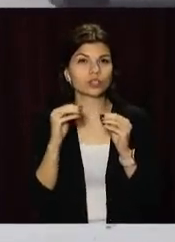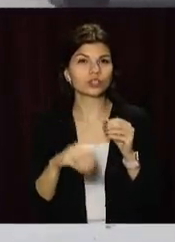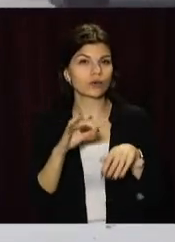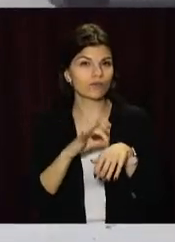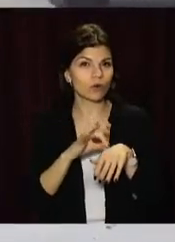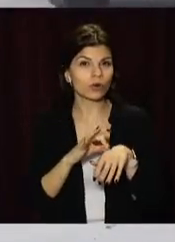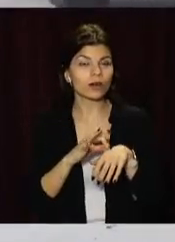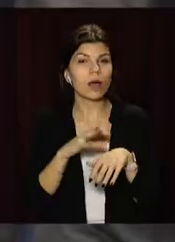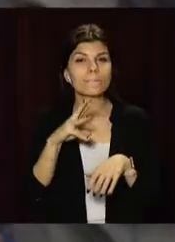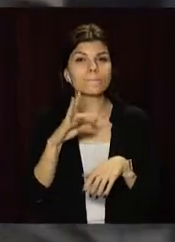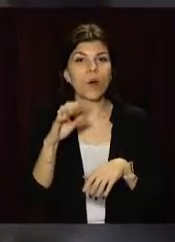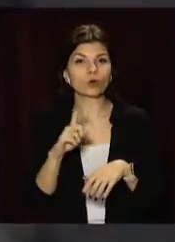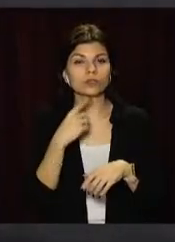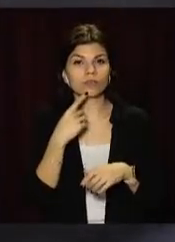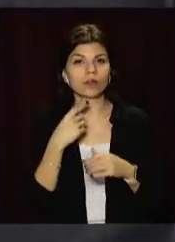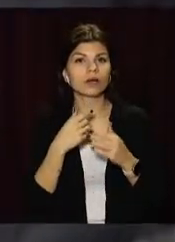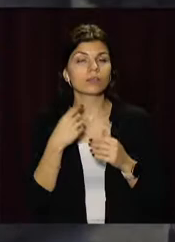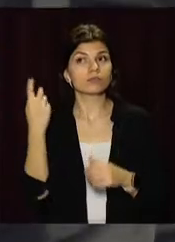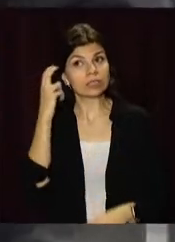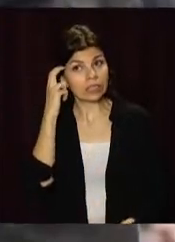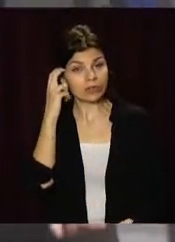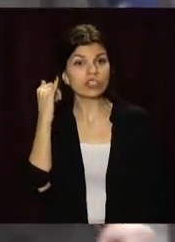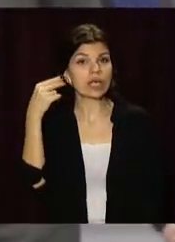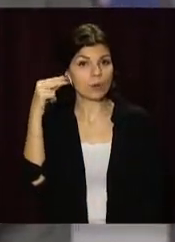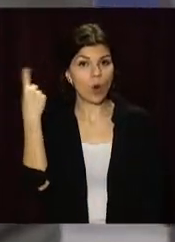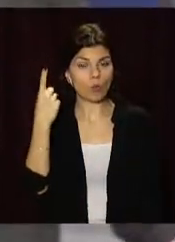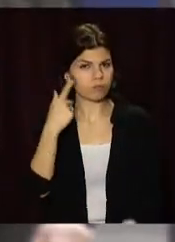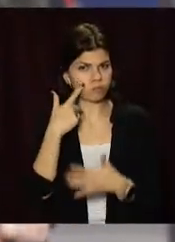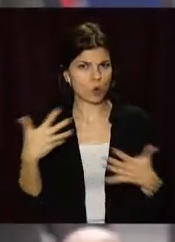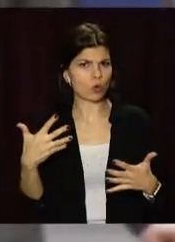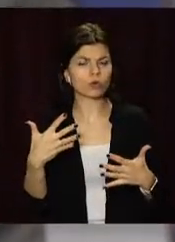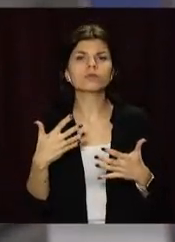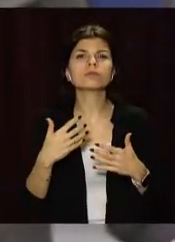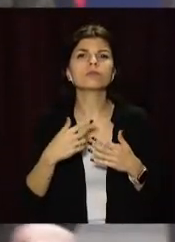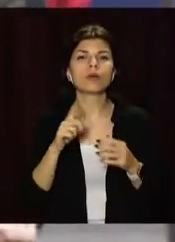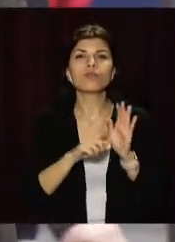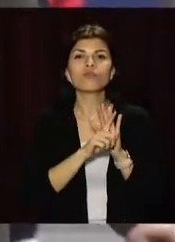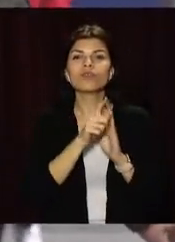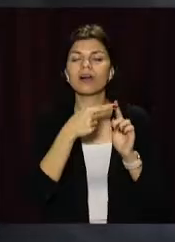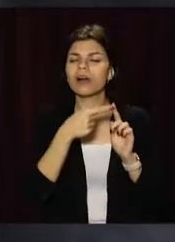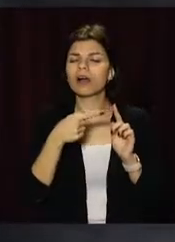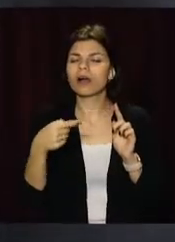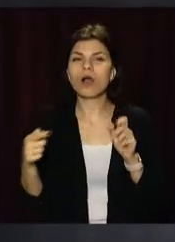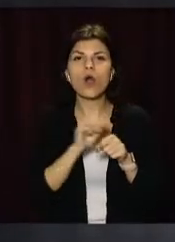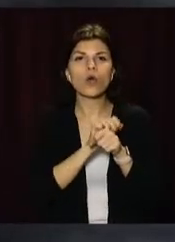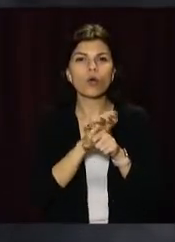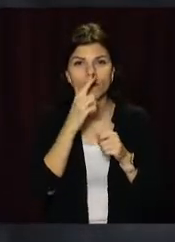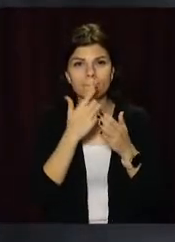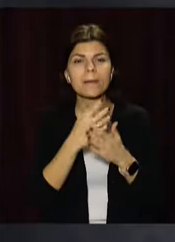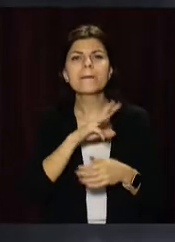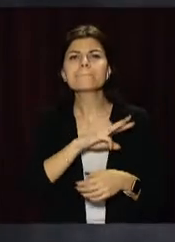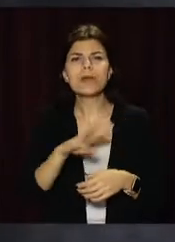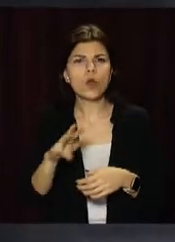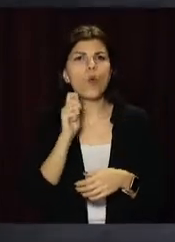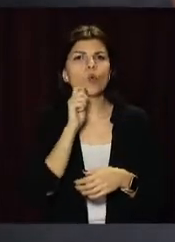хворих. За даними МОЗ, в антилідерах Київ та Запорізька область. Загалом, з початку пандемії коронавірус підтвердили майже у мільйона